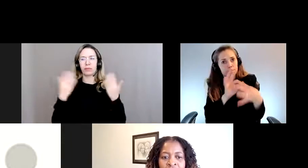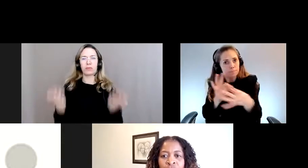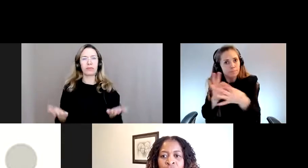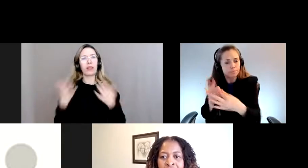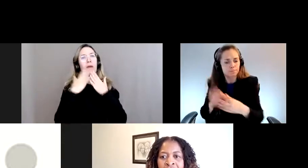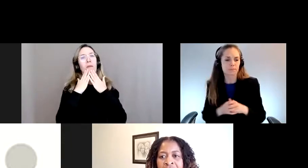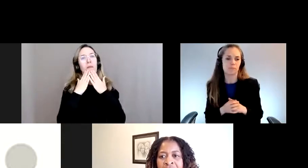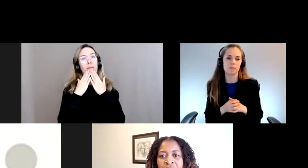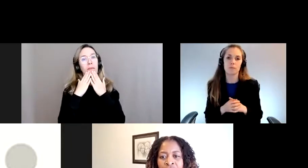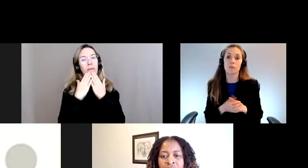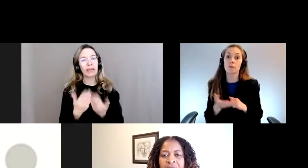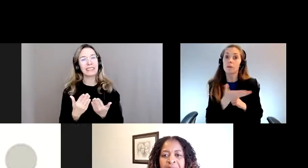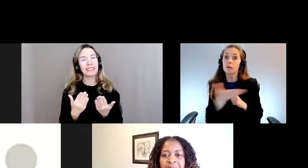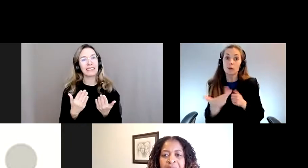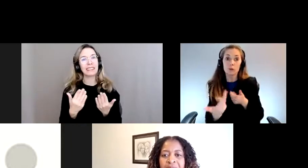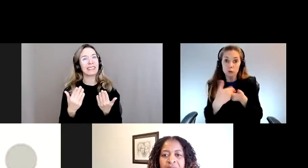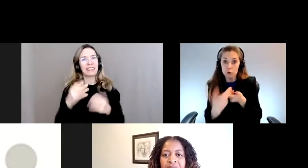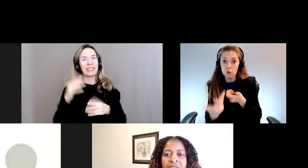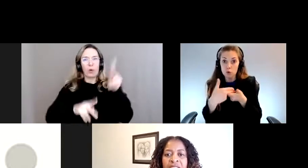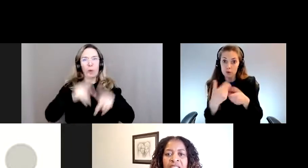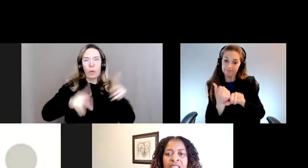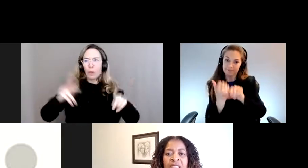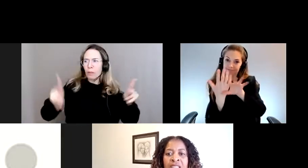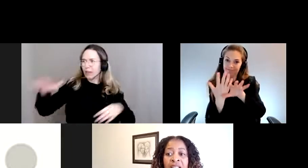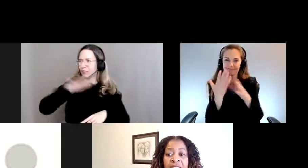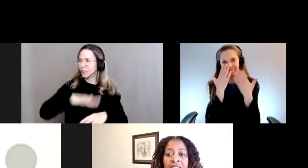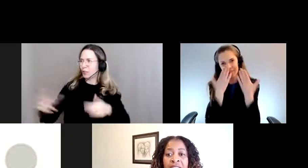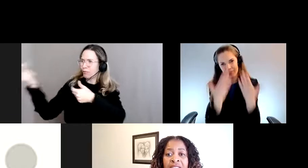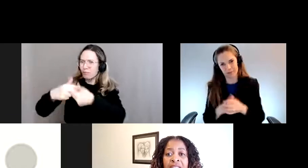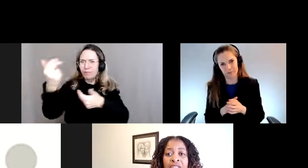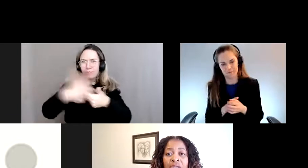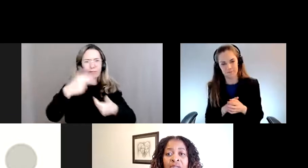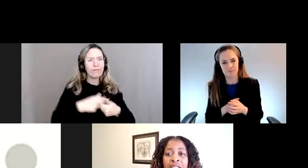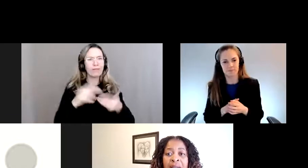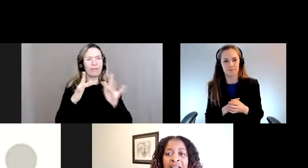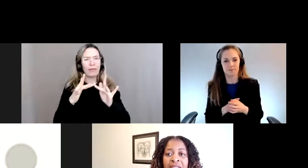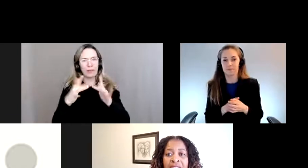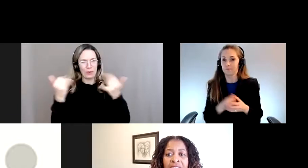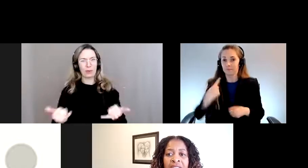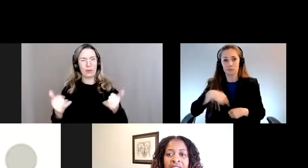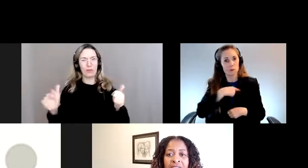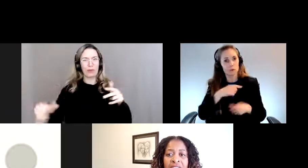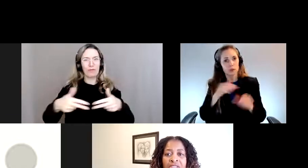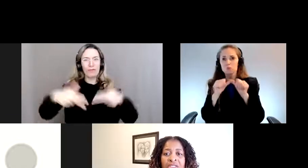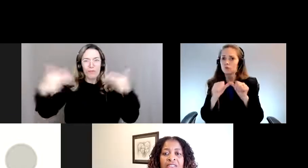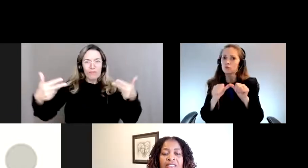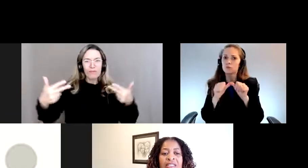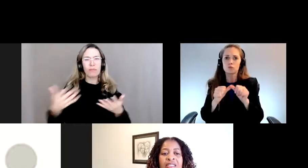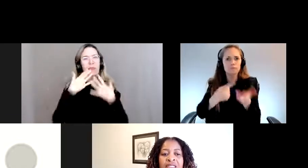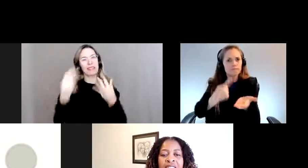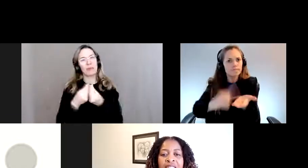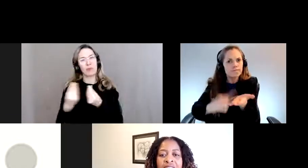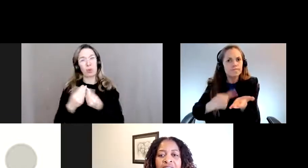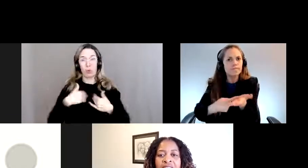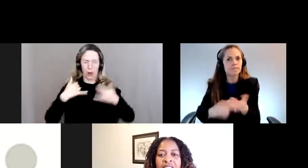merci à toutes les personnes qui se joignent à nous virtuellement aujourd'hui. Ça nous permet de